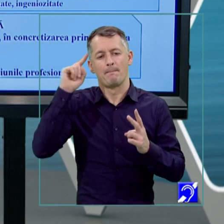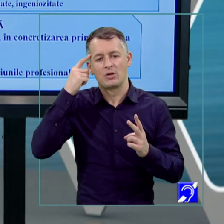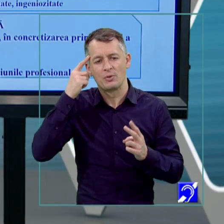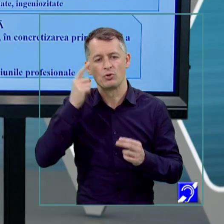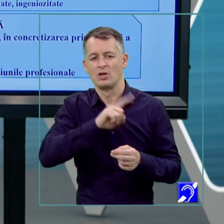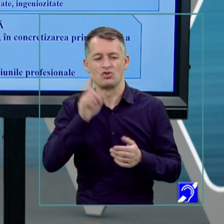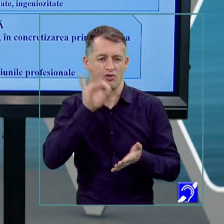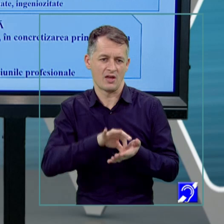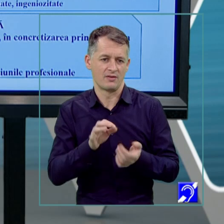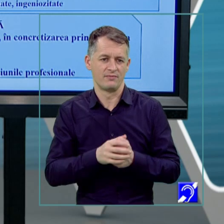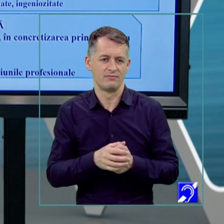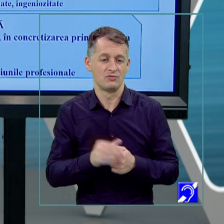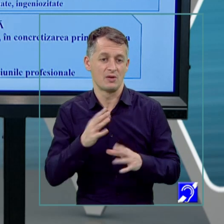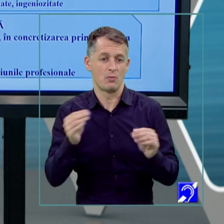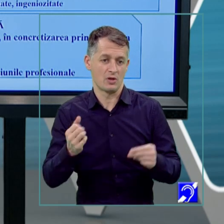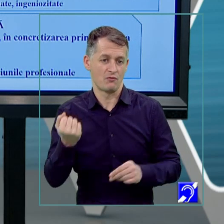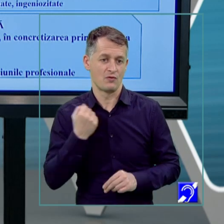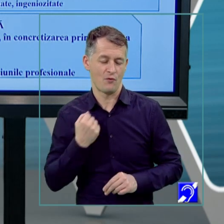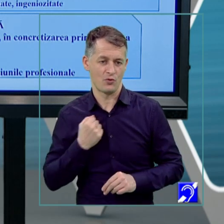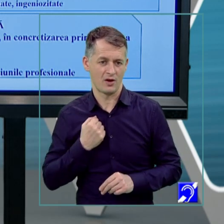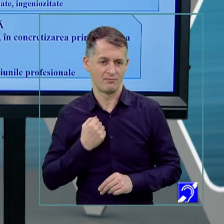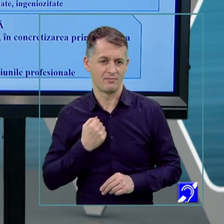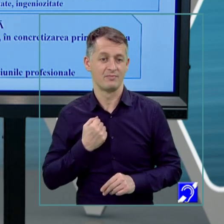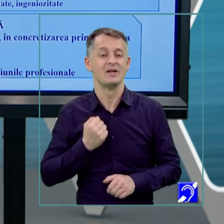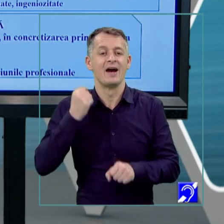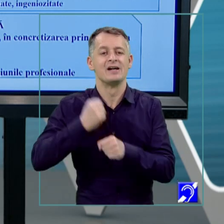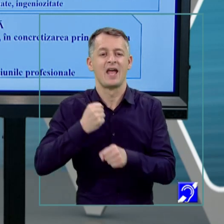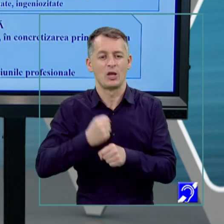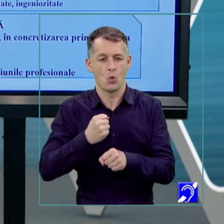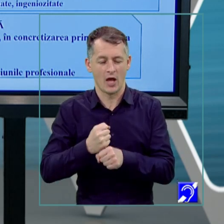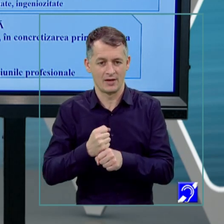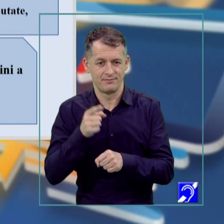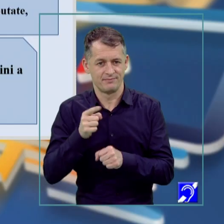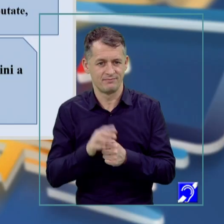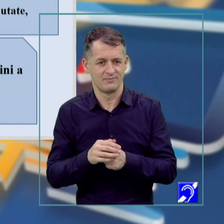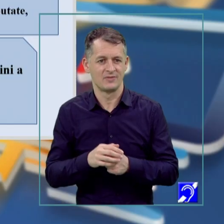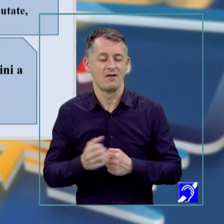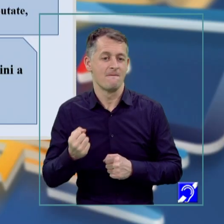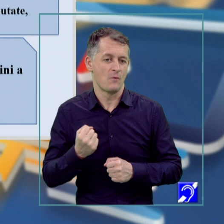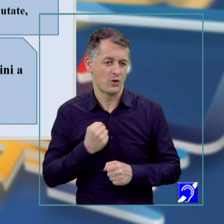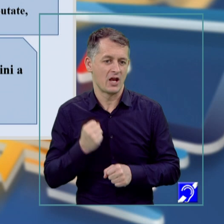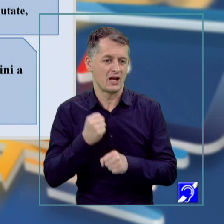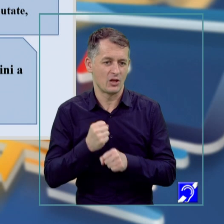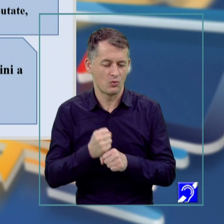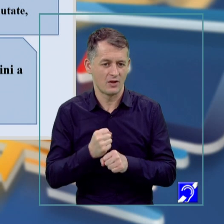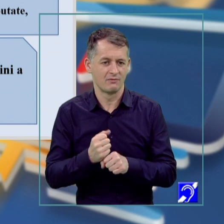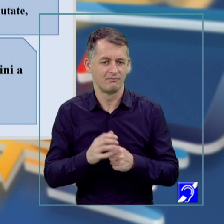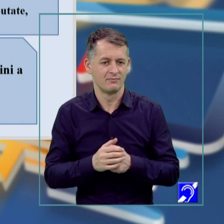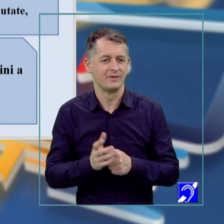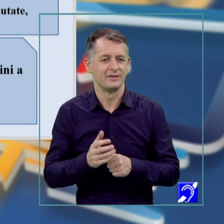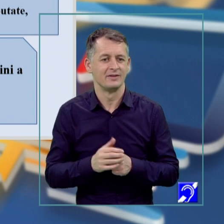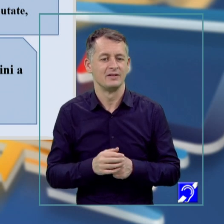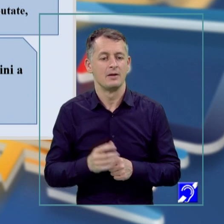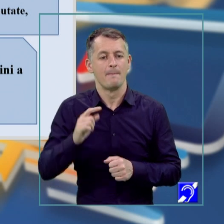imaginație voluntară este imaginația creatoare, ea fiind componenta de bază a creativității, constă în structurarea în